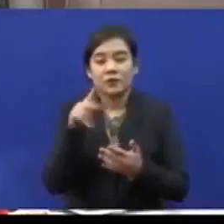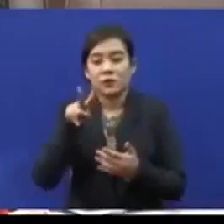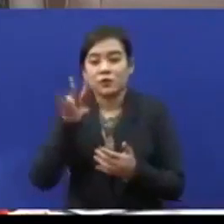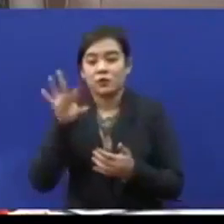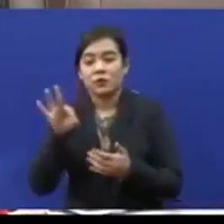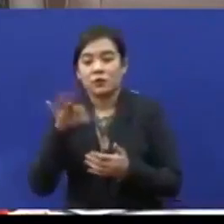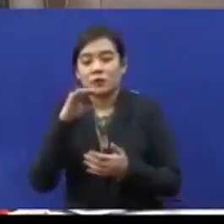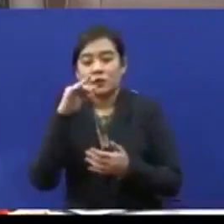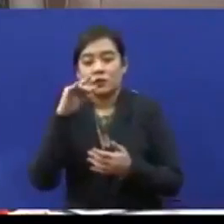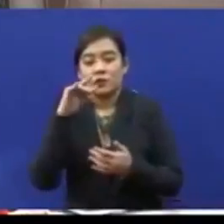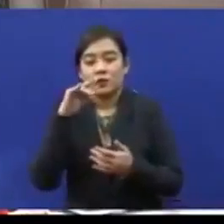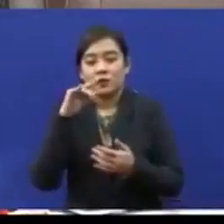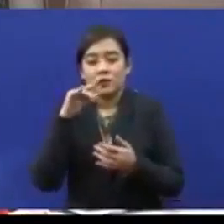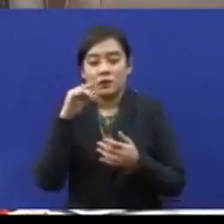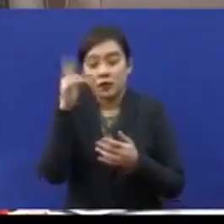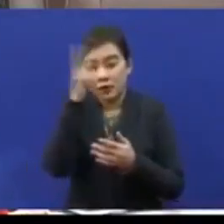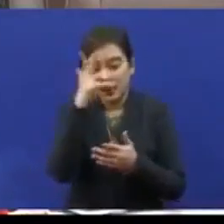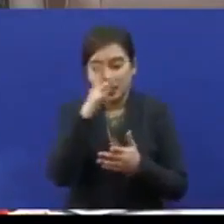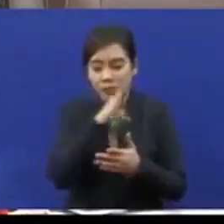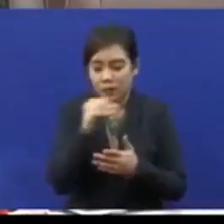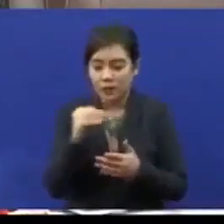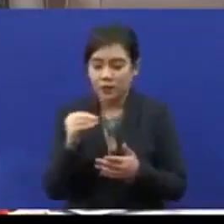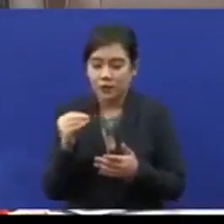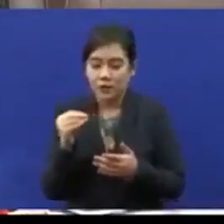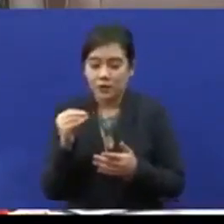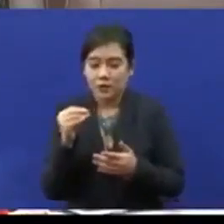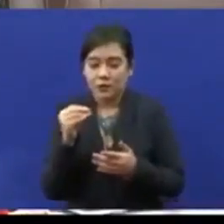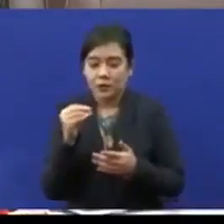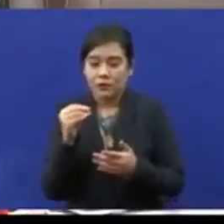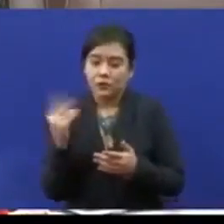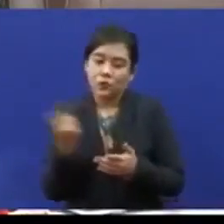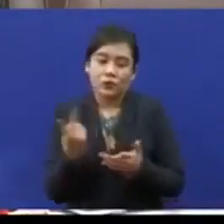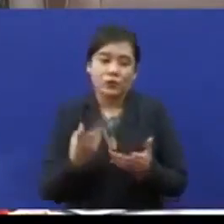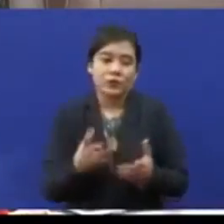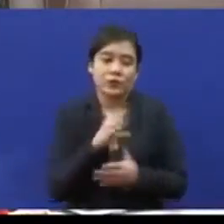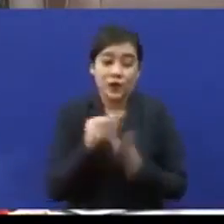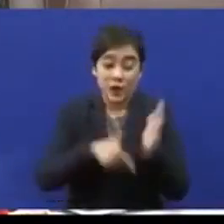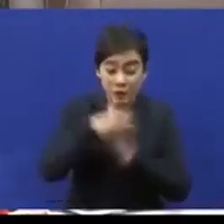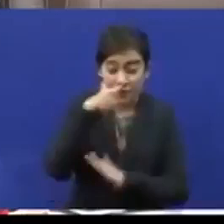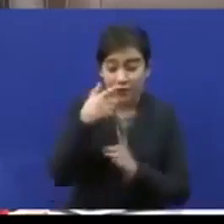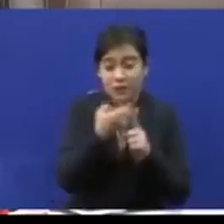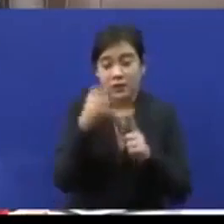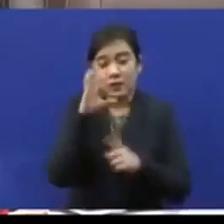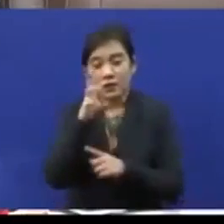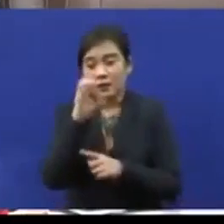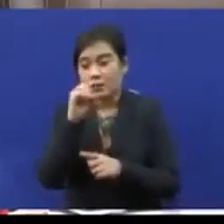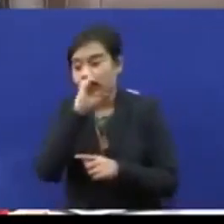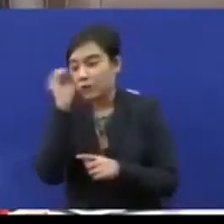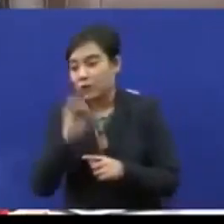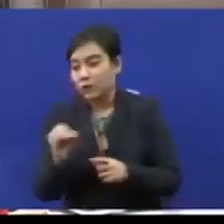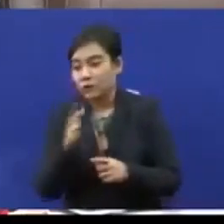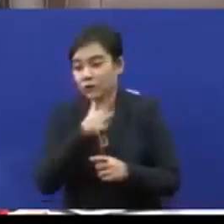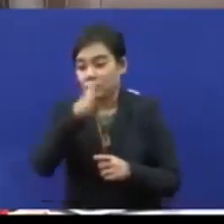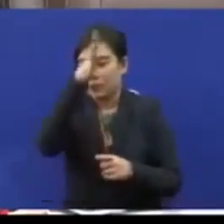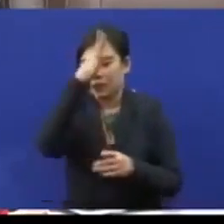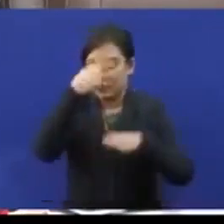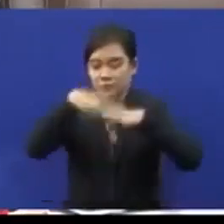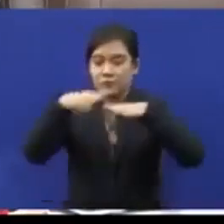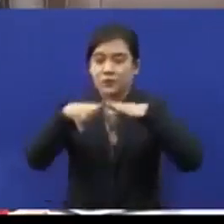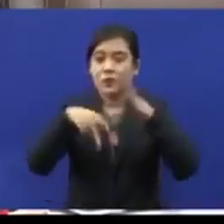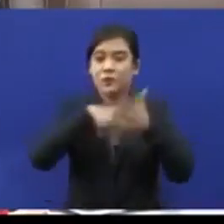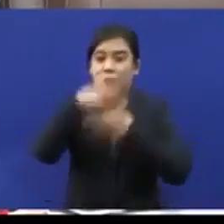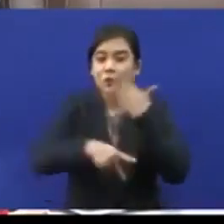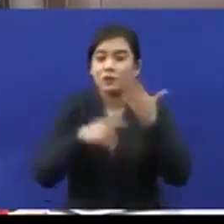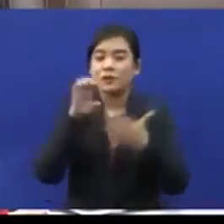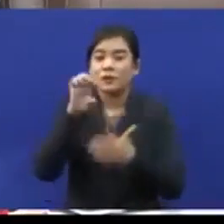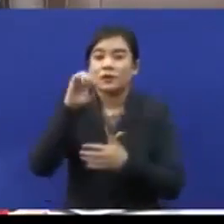28% kedua-duanya. Selain itu lebih daripada 60% ibu bapa yang menghantar anak ke program